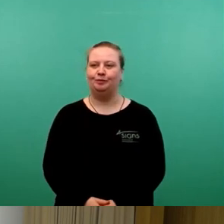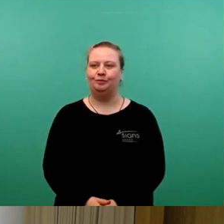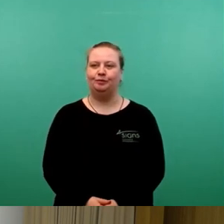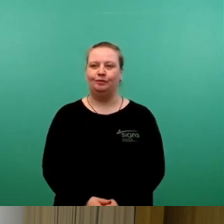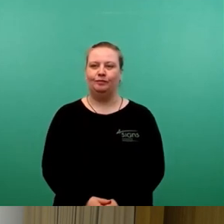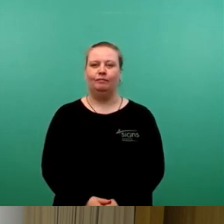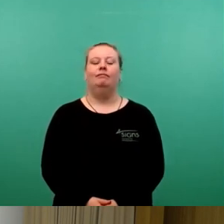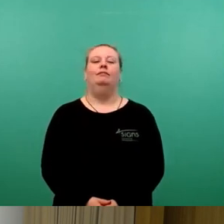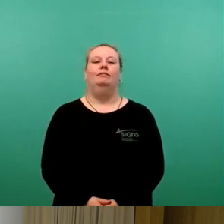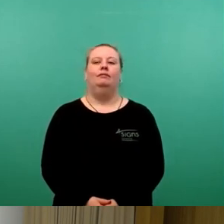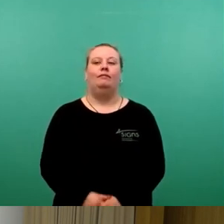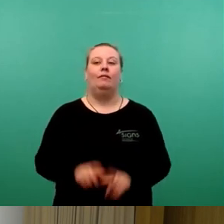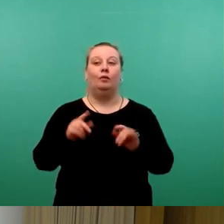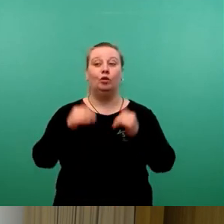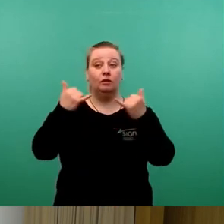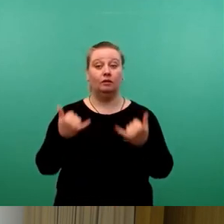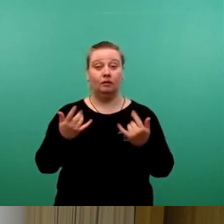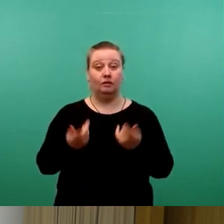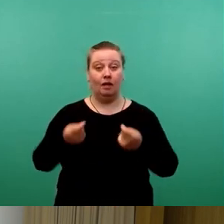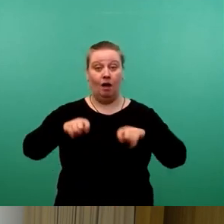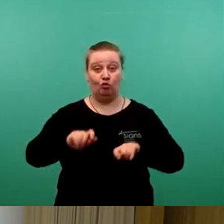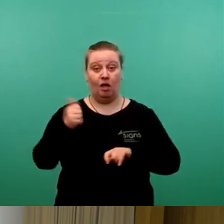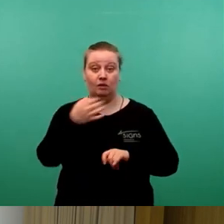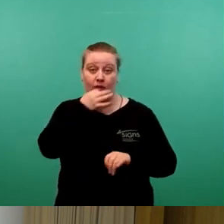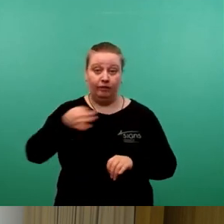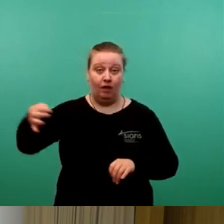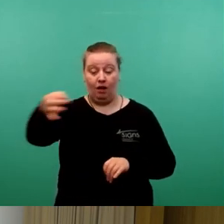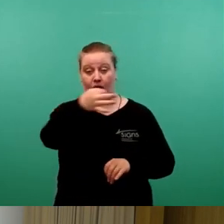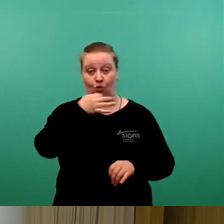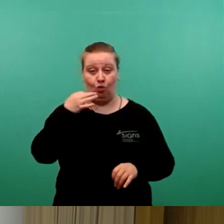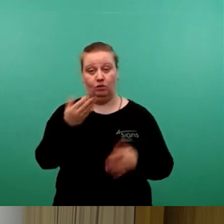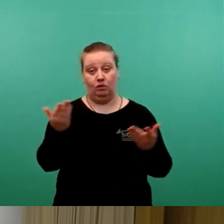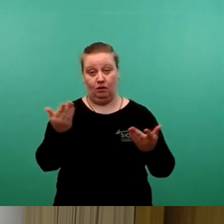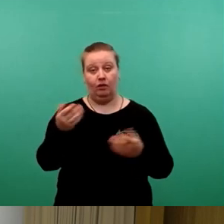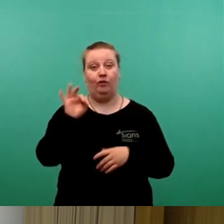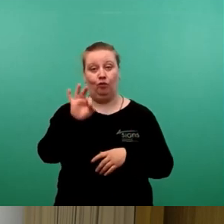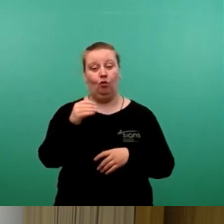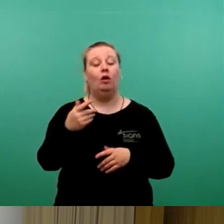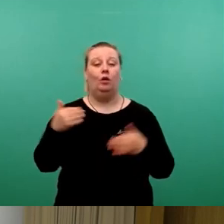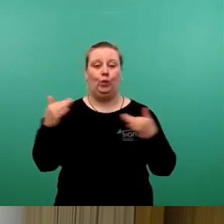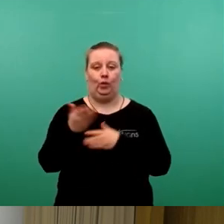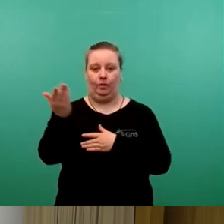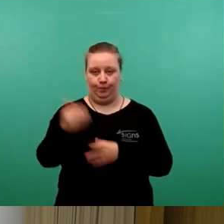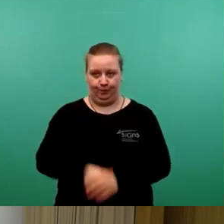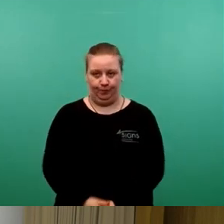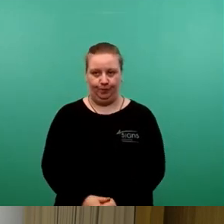So, damit kämen wir zum Abschluss der ersten Fragerunde und das ist für Bündnis 90 Die Grünen. Frau Kaspari.